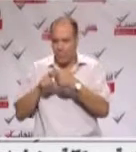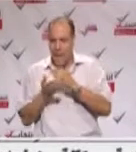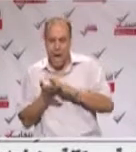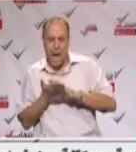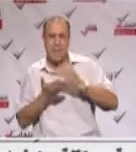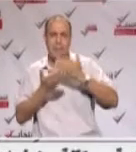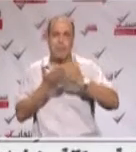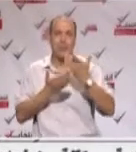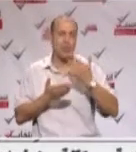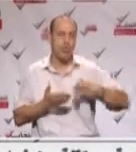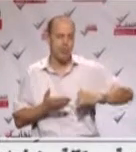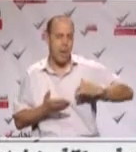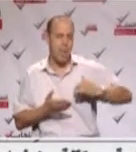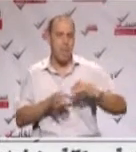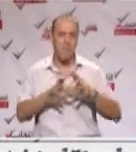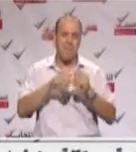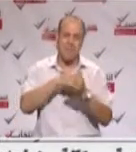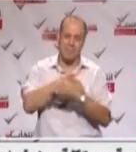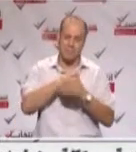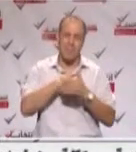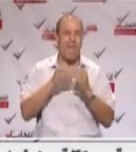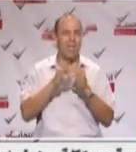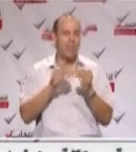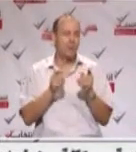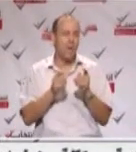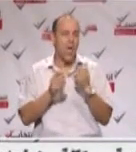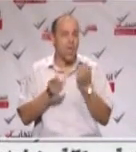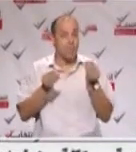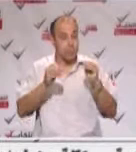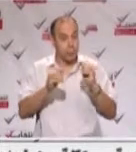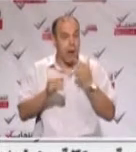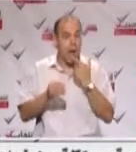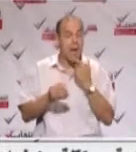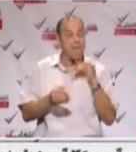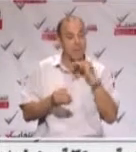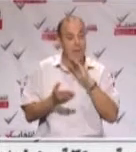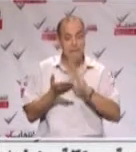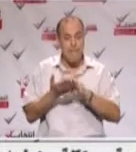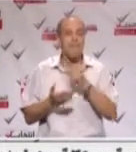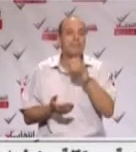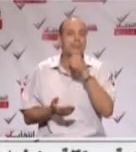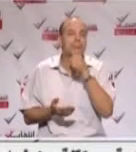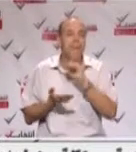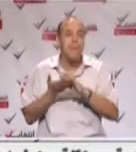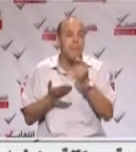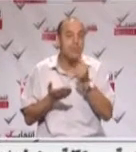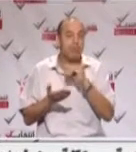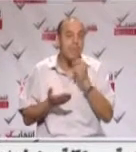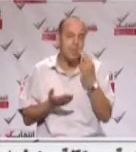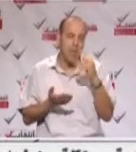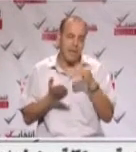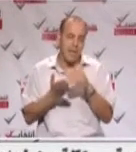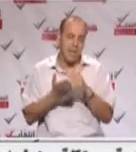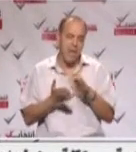صالحة لبناء لفهيات الشباب والعائلات التي تعيشوا الضيق السكني والزيادة الأكيدة والعاجلة في منحة الشيخوخة لتصل إلى 250